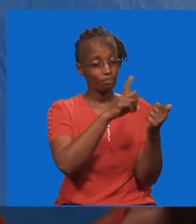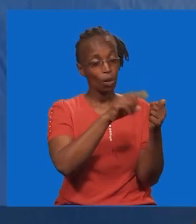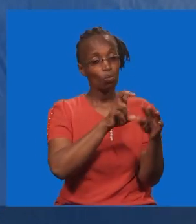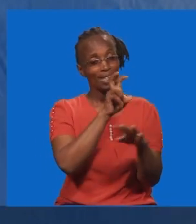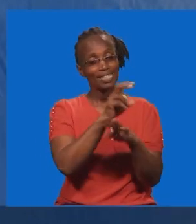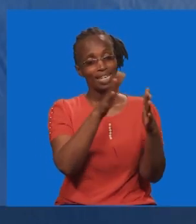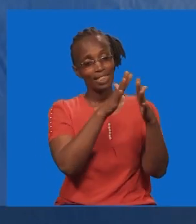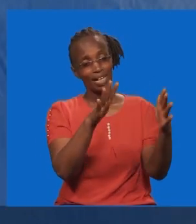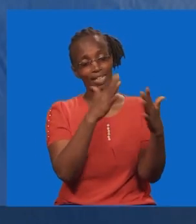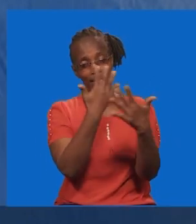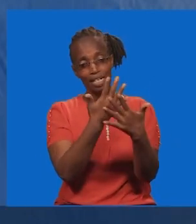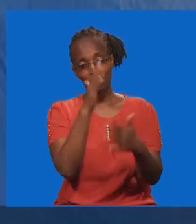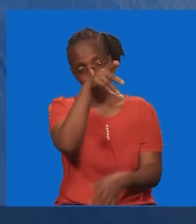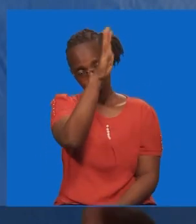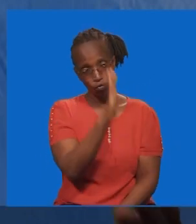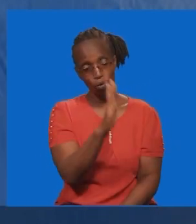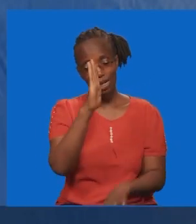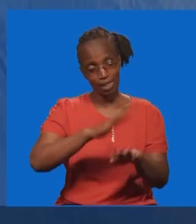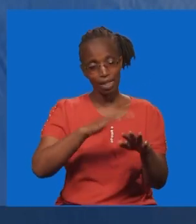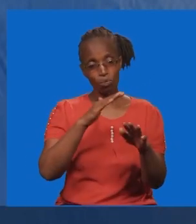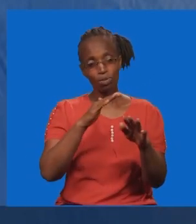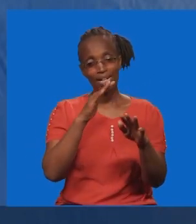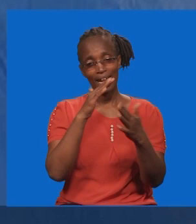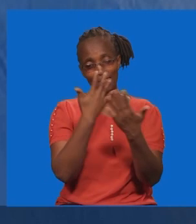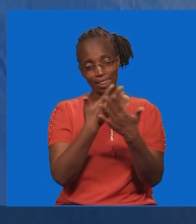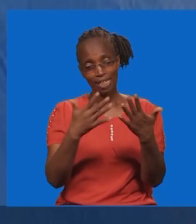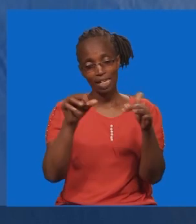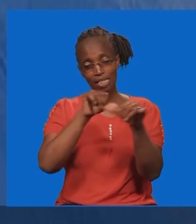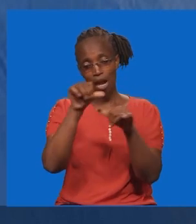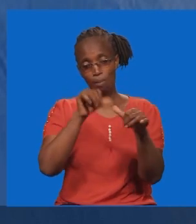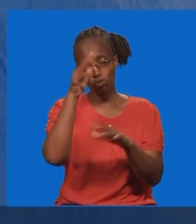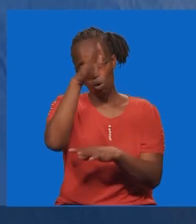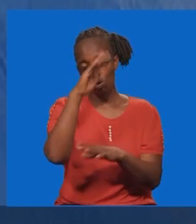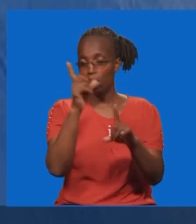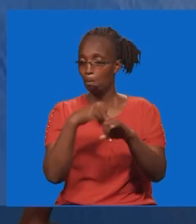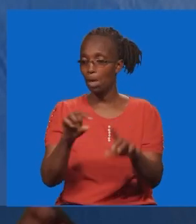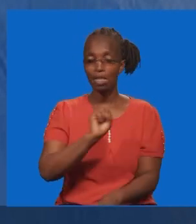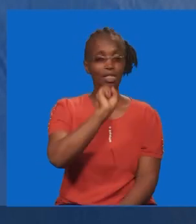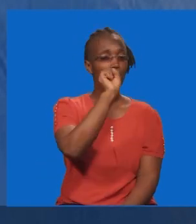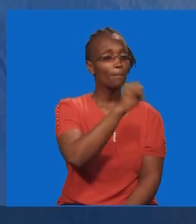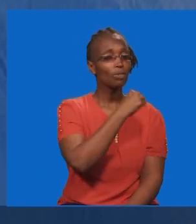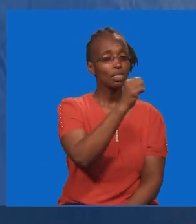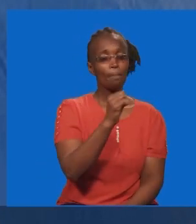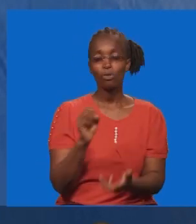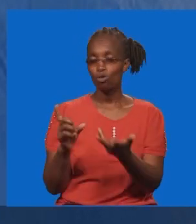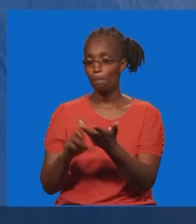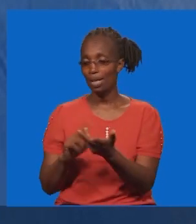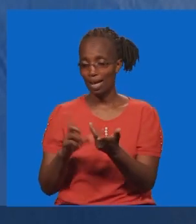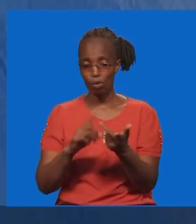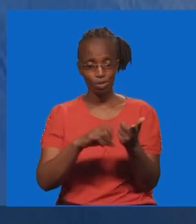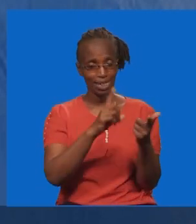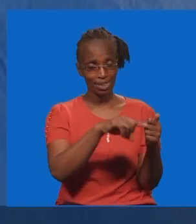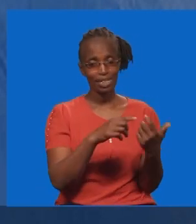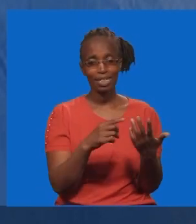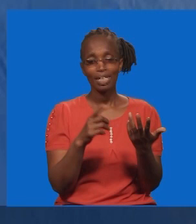anaona maku ya mungu. Anaona mazuri ya mungu aliyo mtendea. Na anasema ya kwamba. Aya ya sabiki. Aya ya sabiki.